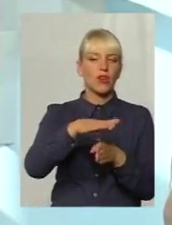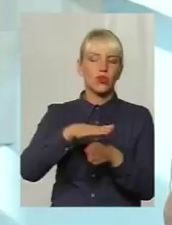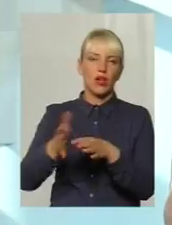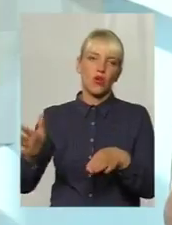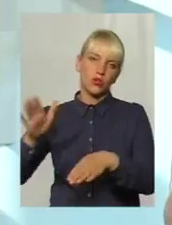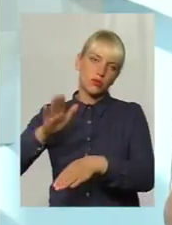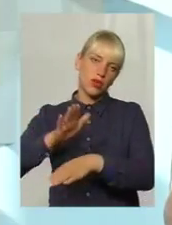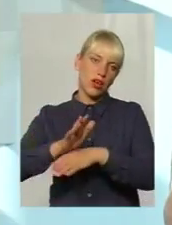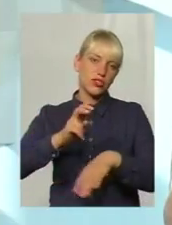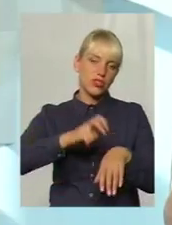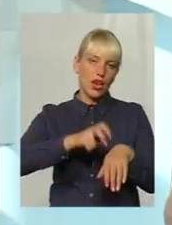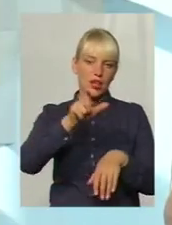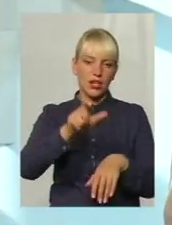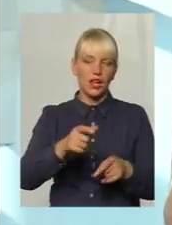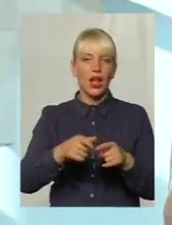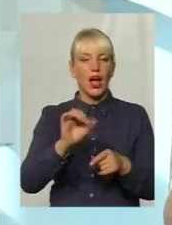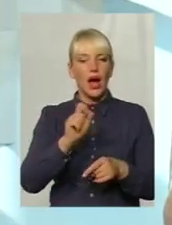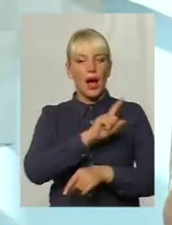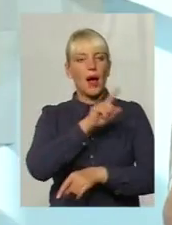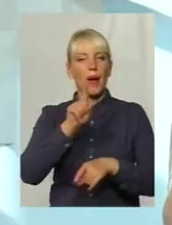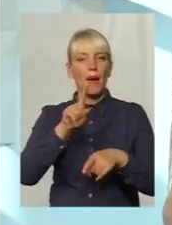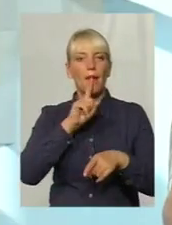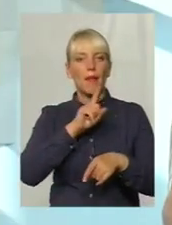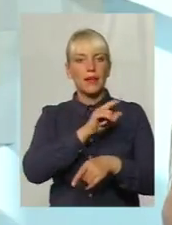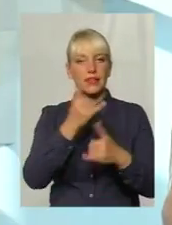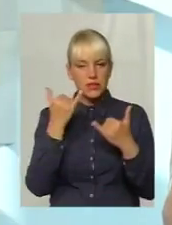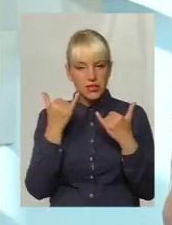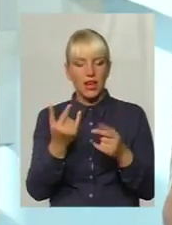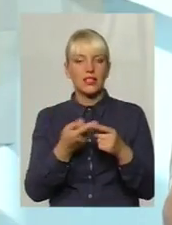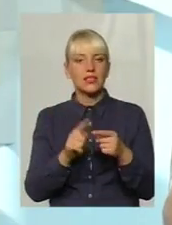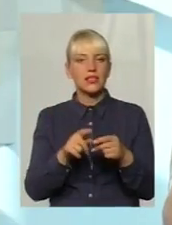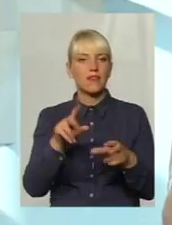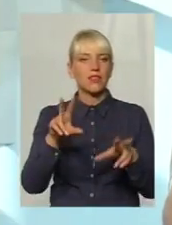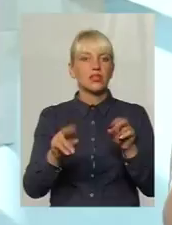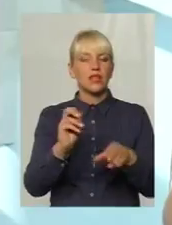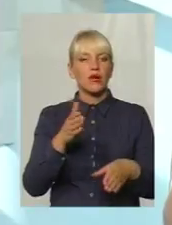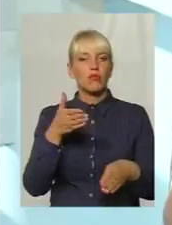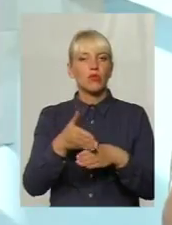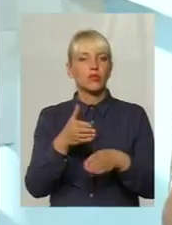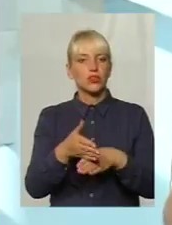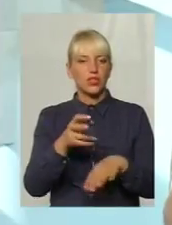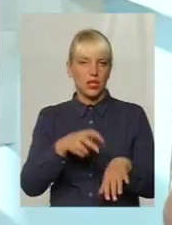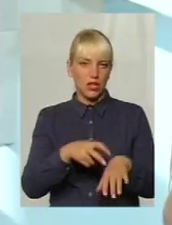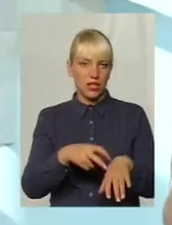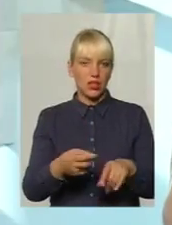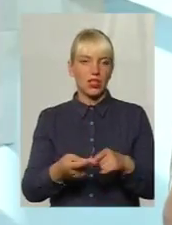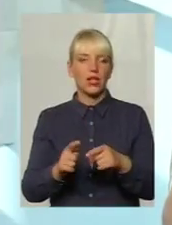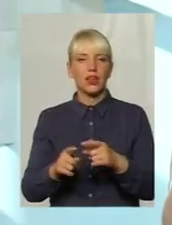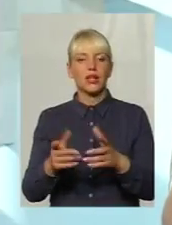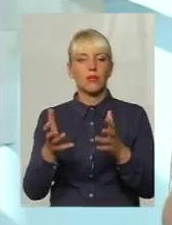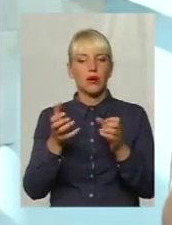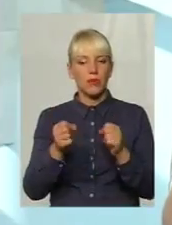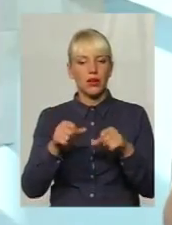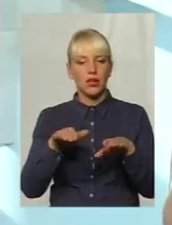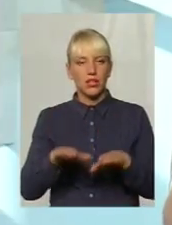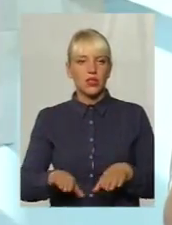зараз позиція медичної сестри це як помічник лікаря і десь колись для прийняття рішень